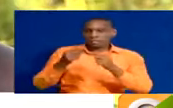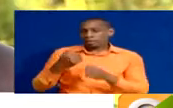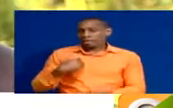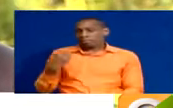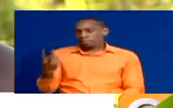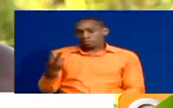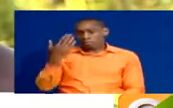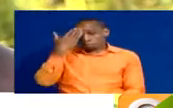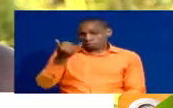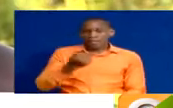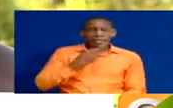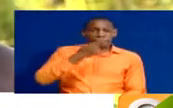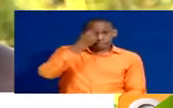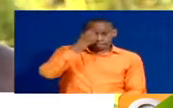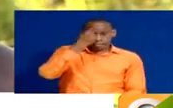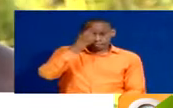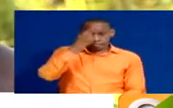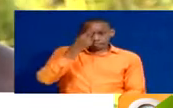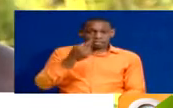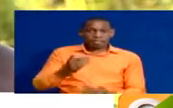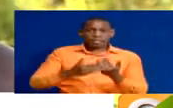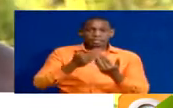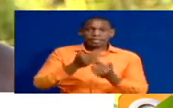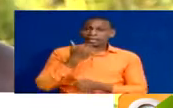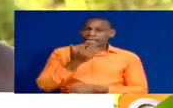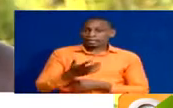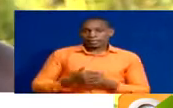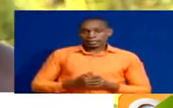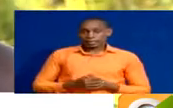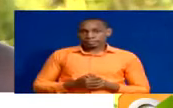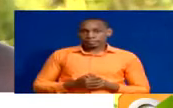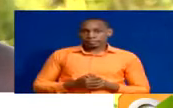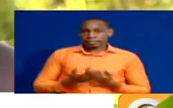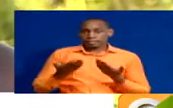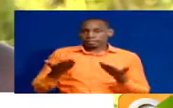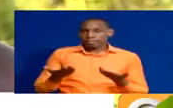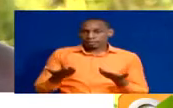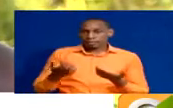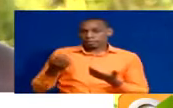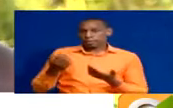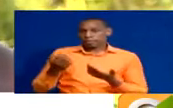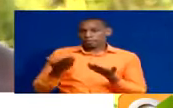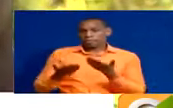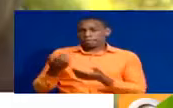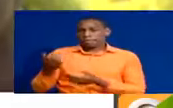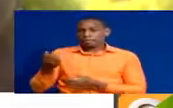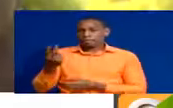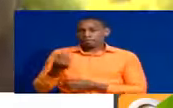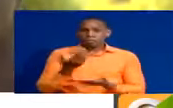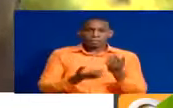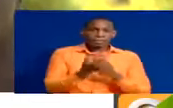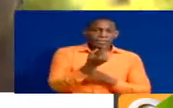mbili. Kwa jili parents, uwasuguliki. Sasa kwa bile jeli unawesa pata mbili ama moja.